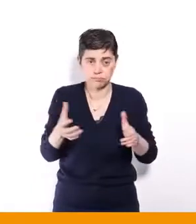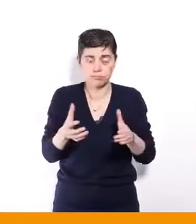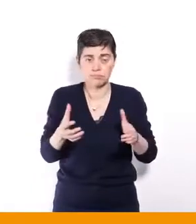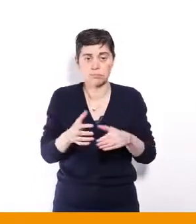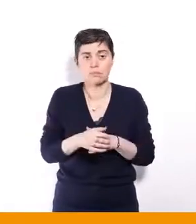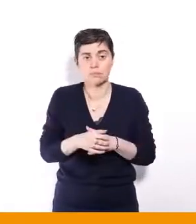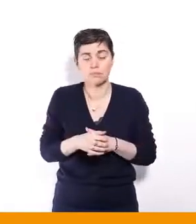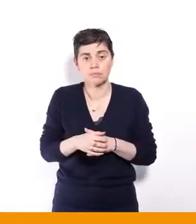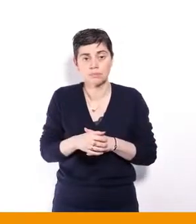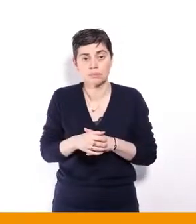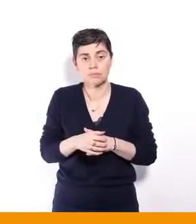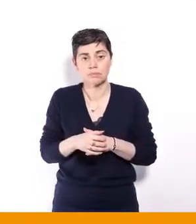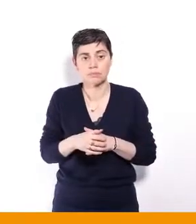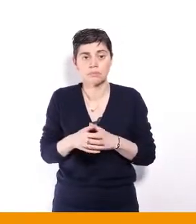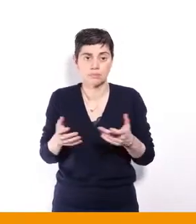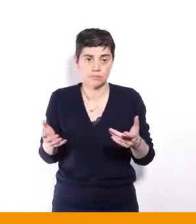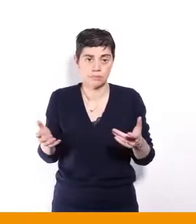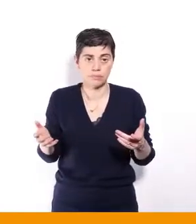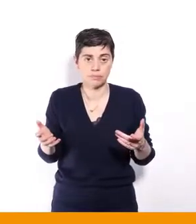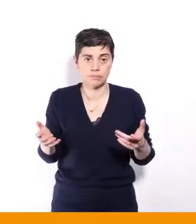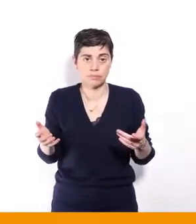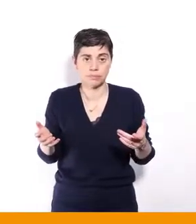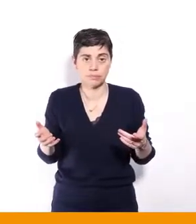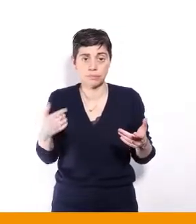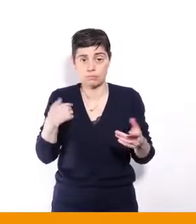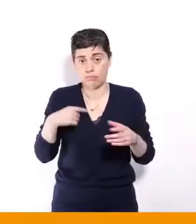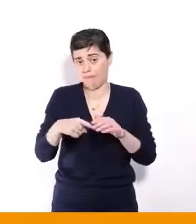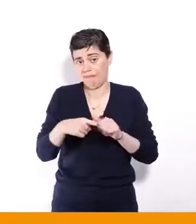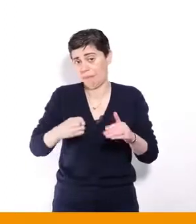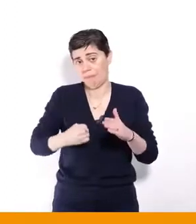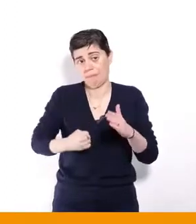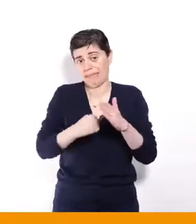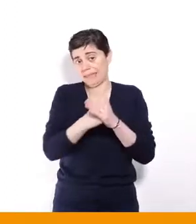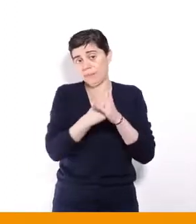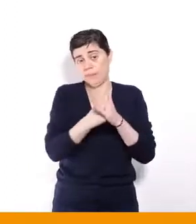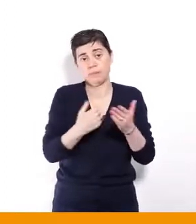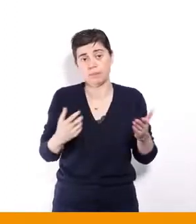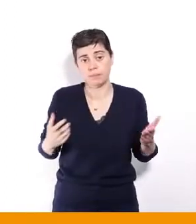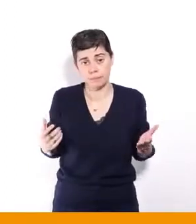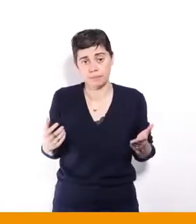de… Et on fait le maximum, on fait le maximum pour